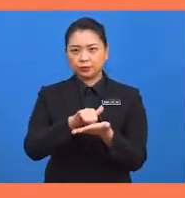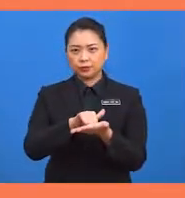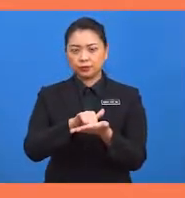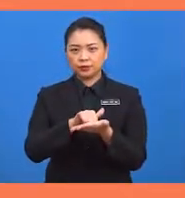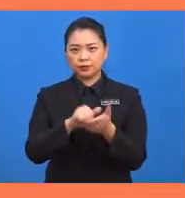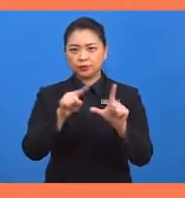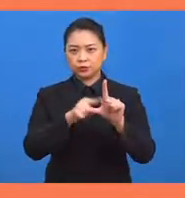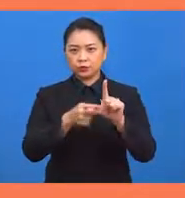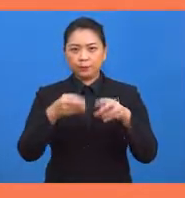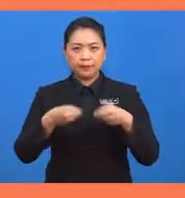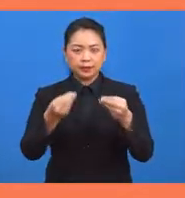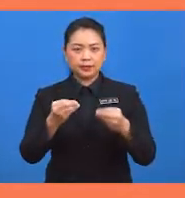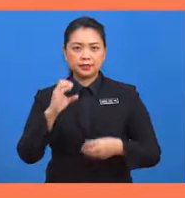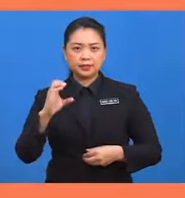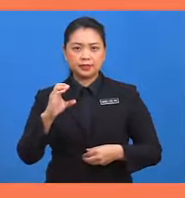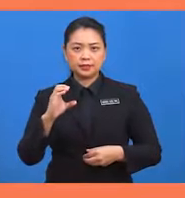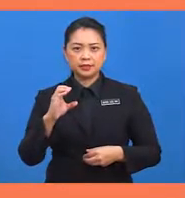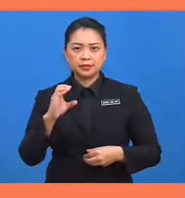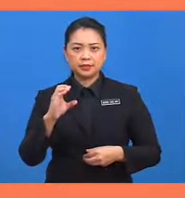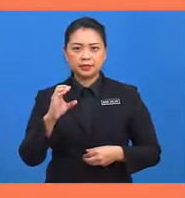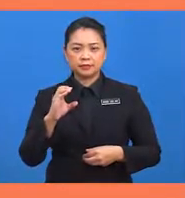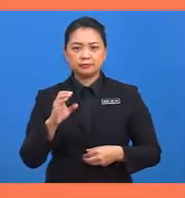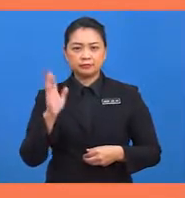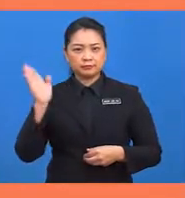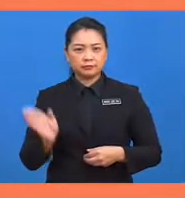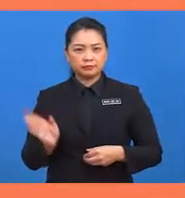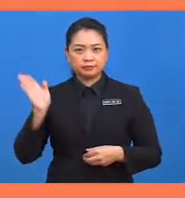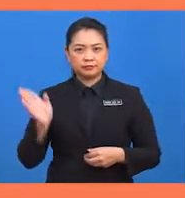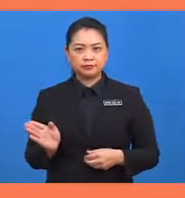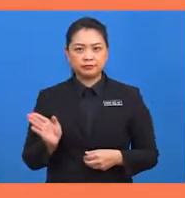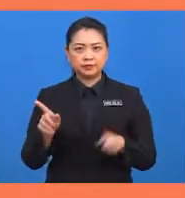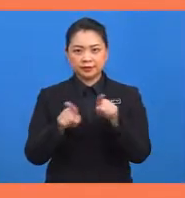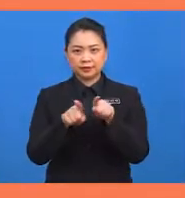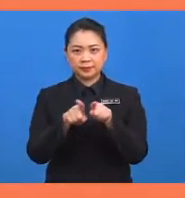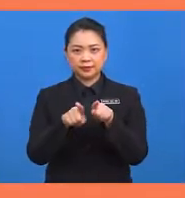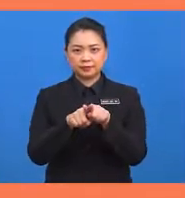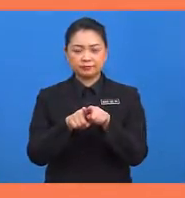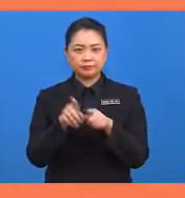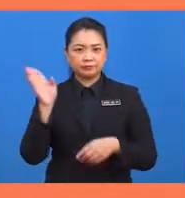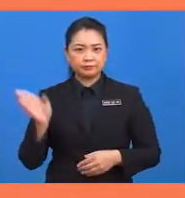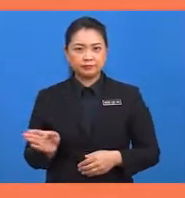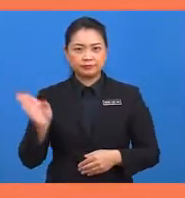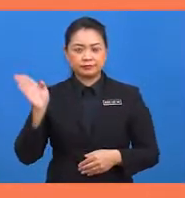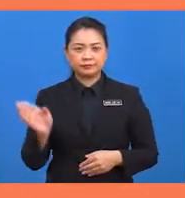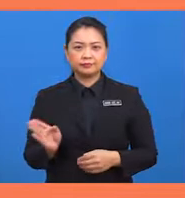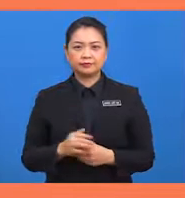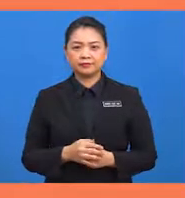sudut bagi C iaitu X sama dengan 70 darjah bahagi 2.